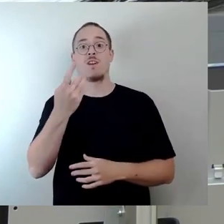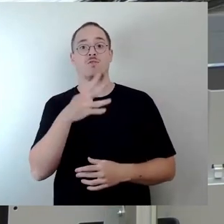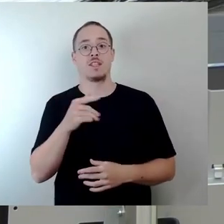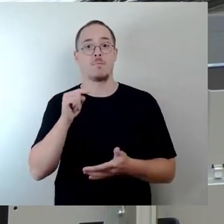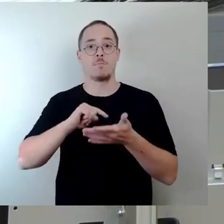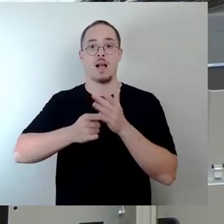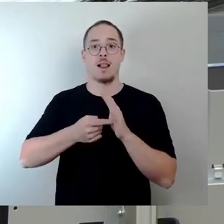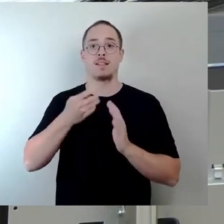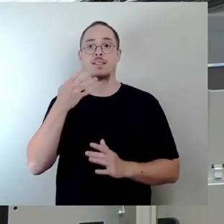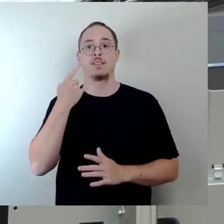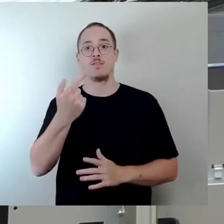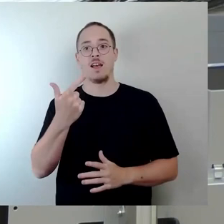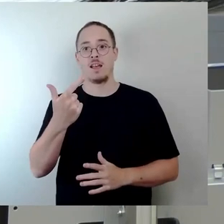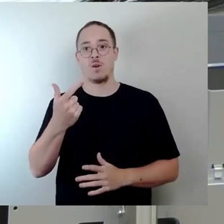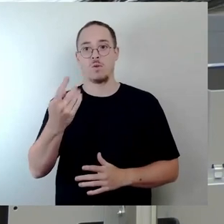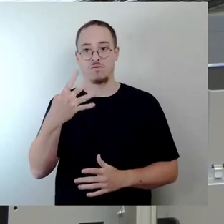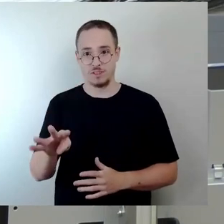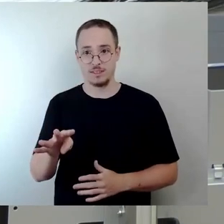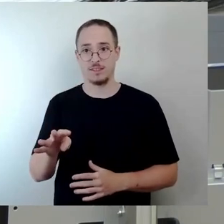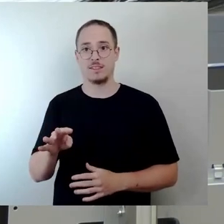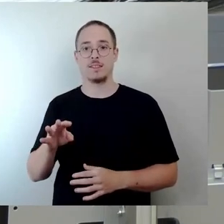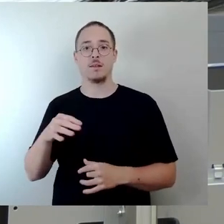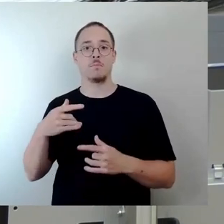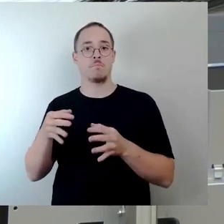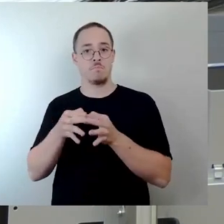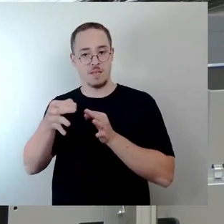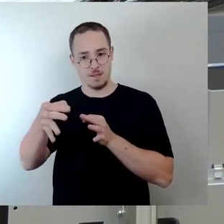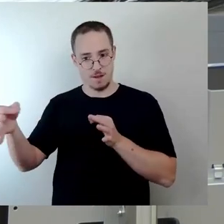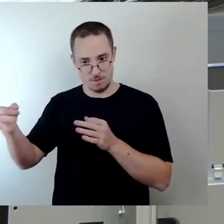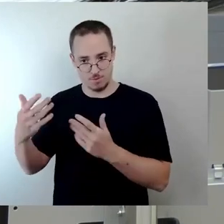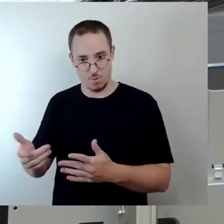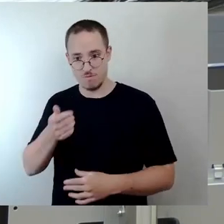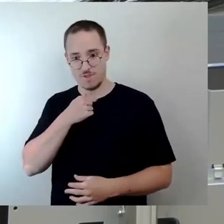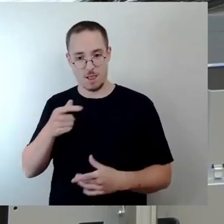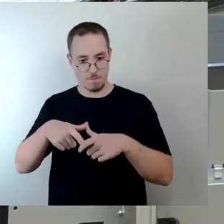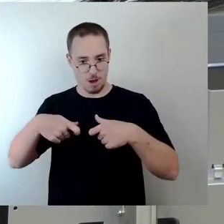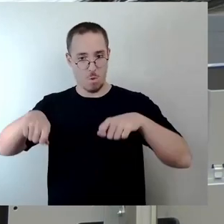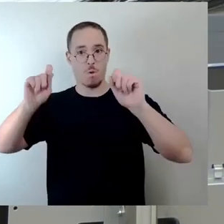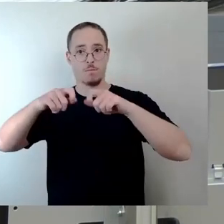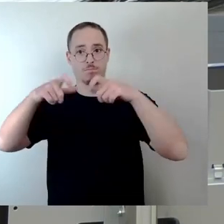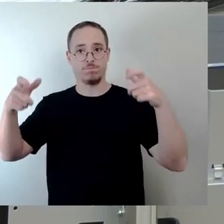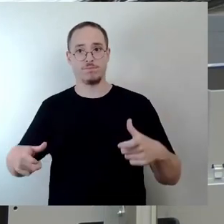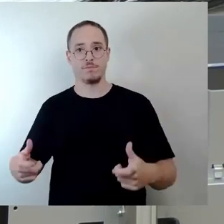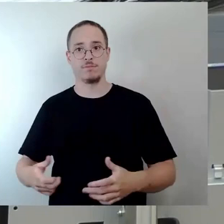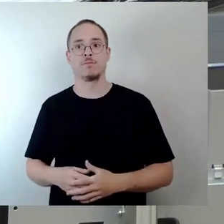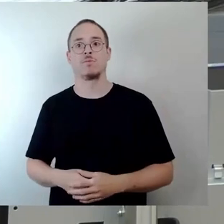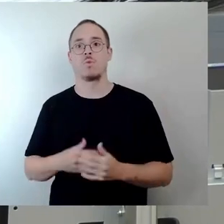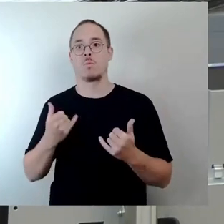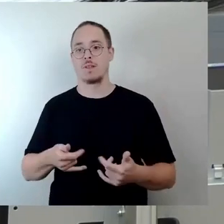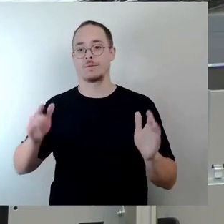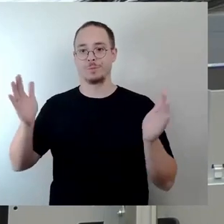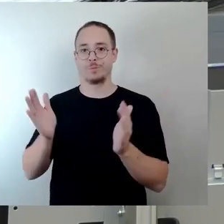Der Landeskonservator hat es runtergebrochen auf 26 x 26 Meter. Der Parkplatz ist nicht überbaubar,